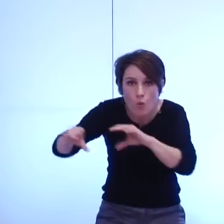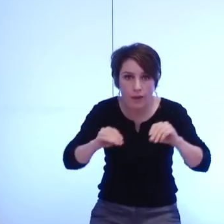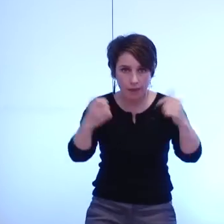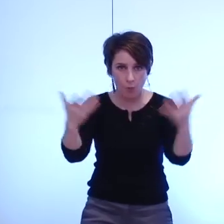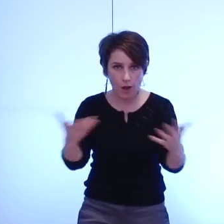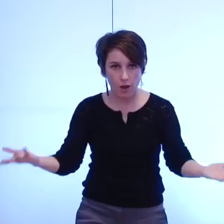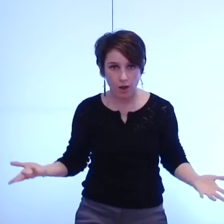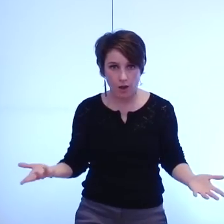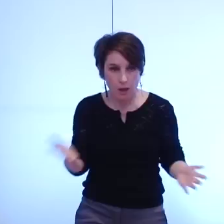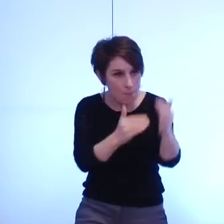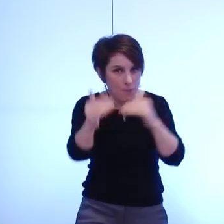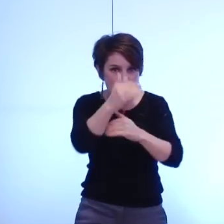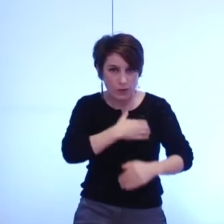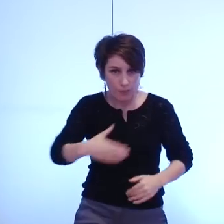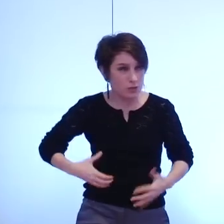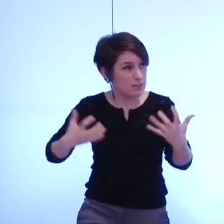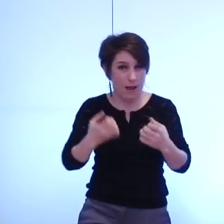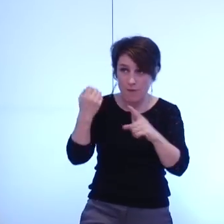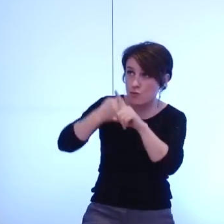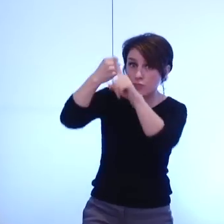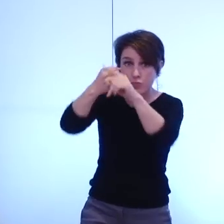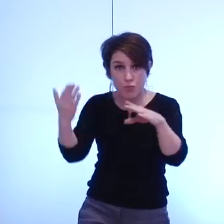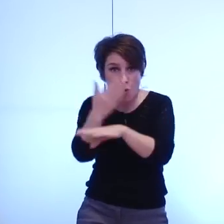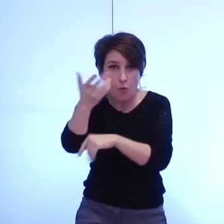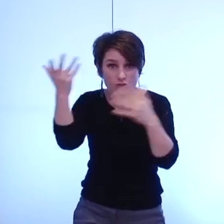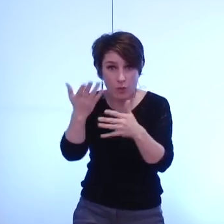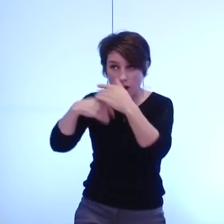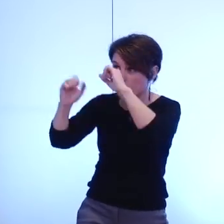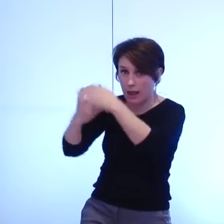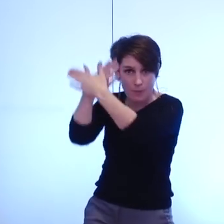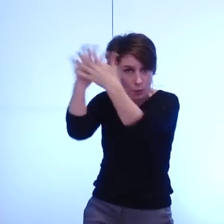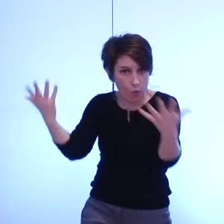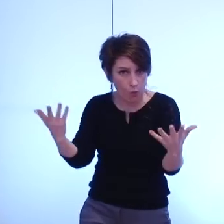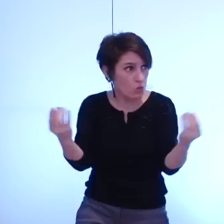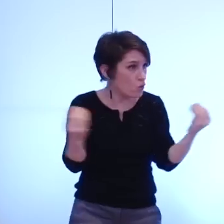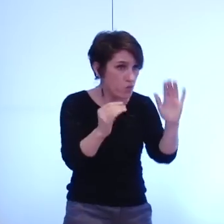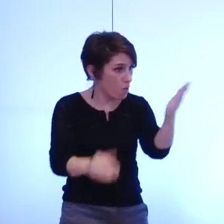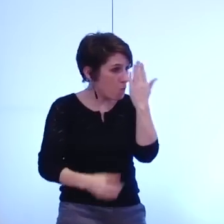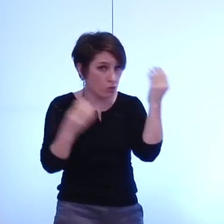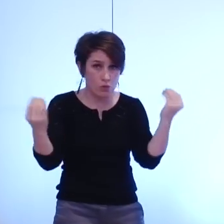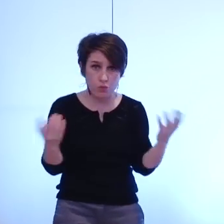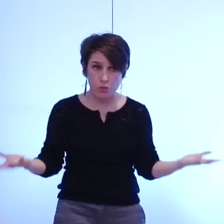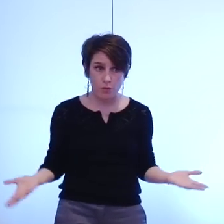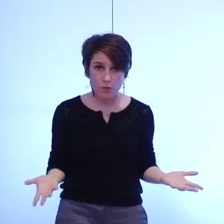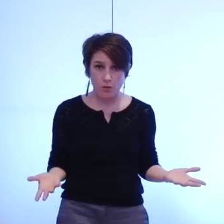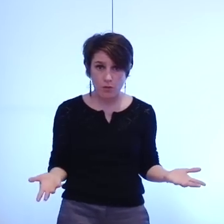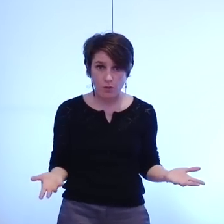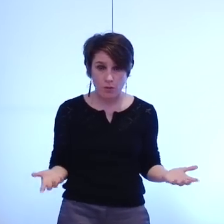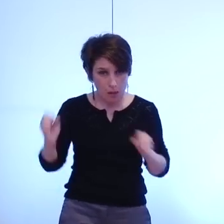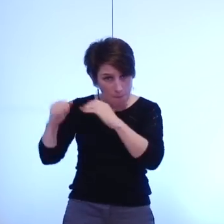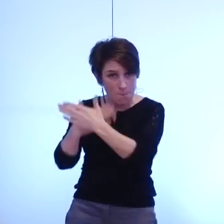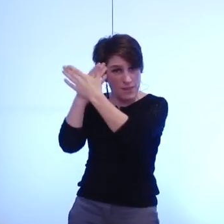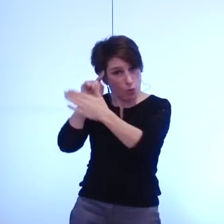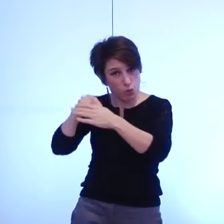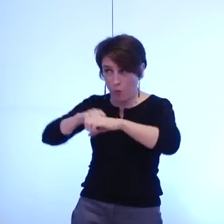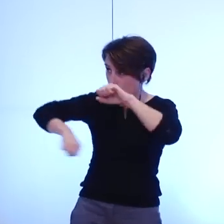que la majorité municipale entend porter au niveau de la métropole pour réaliser ces trois objectifs devons-nous attendre de la métropole qu'elle porte